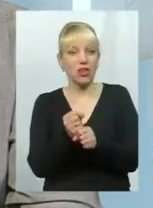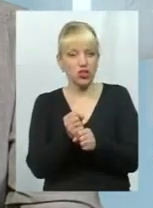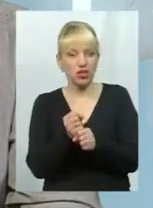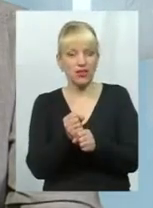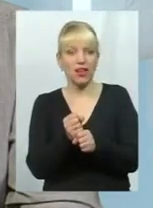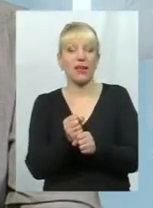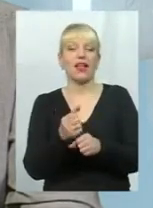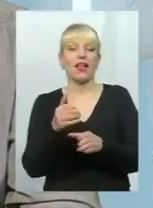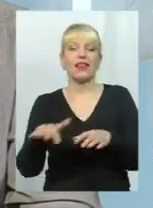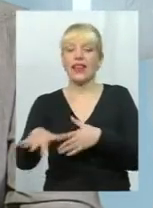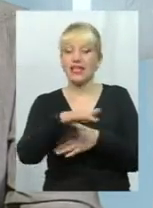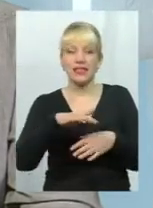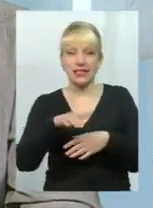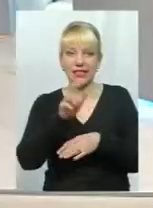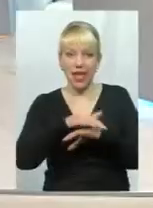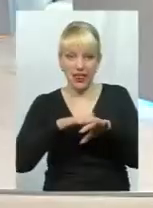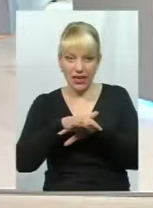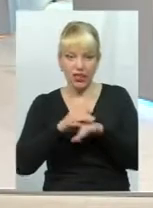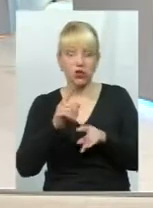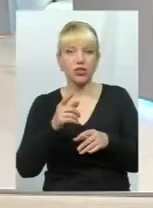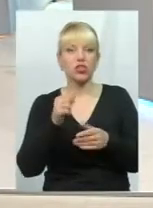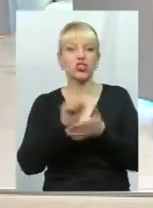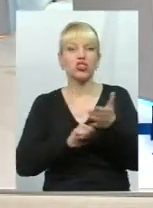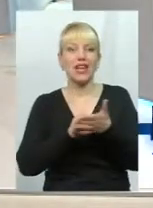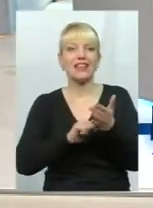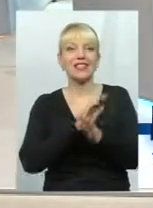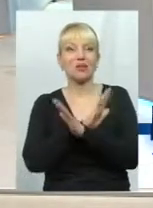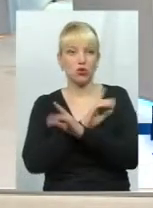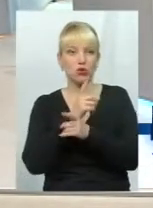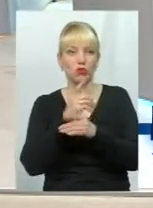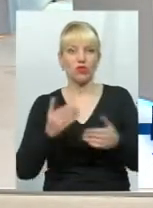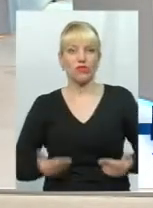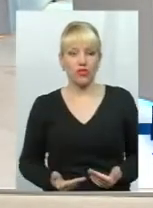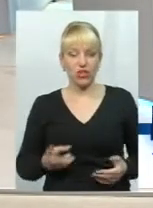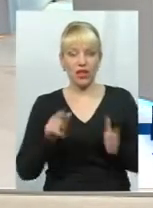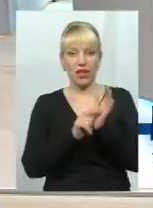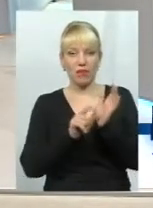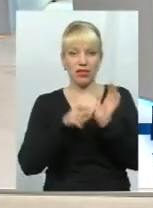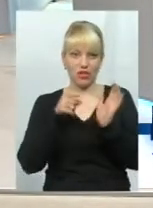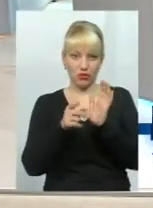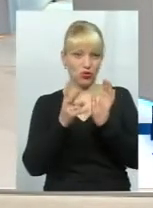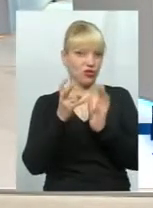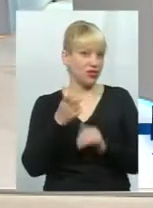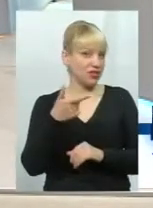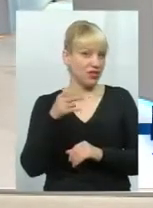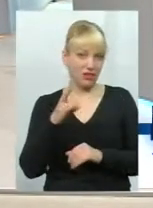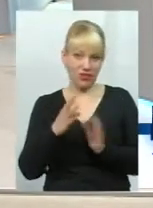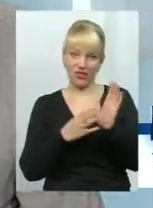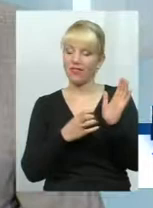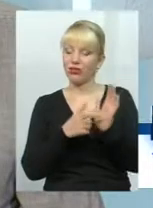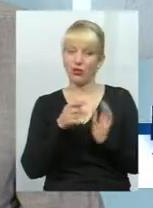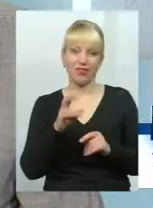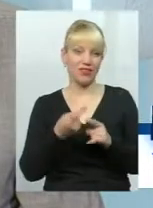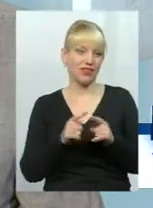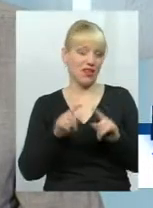смертність, тому що вижити сьогодні на пенсію в 1200 гривень або і в 900 гривень,